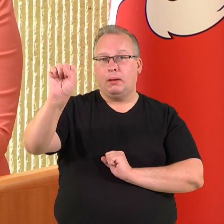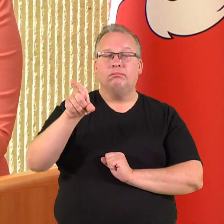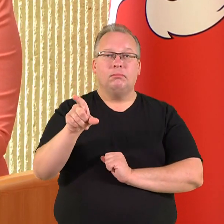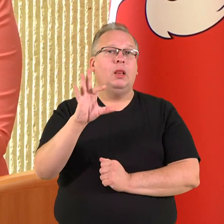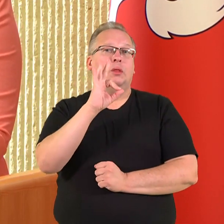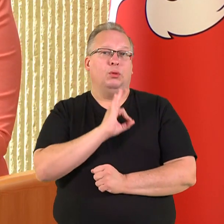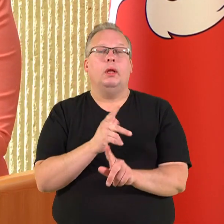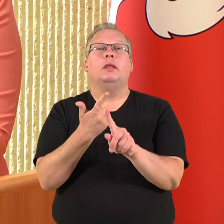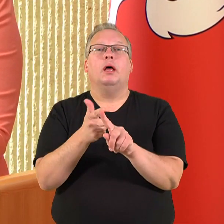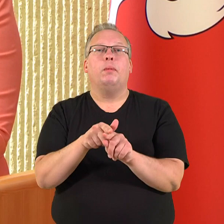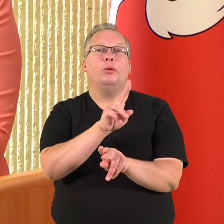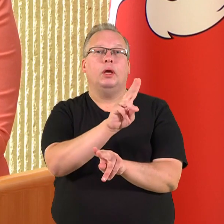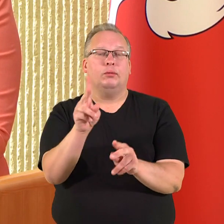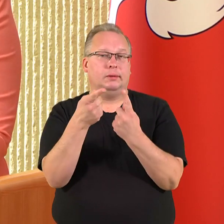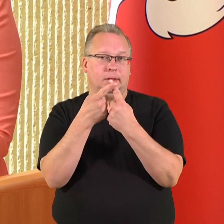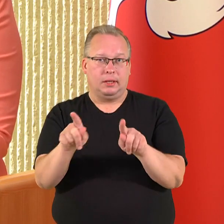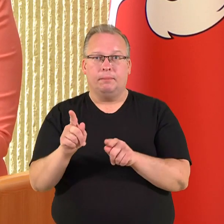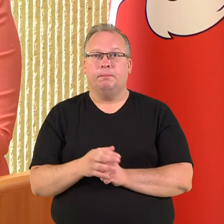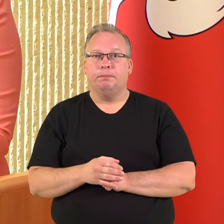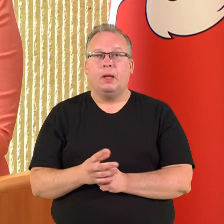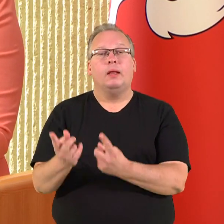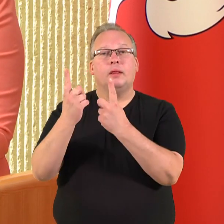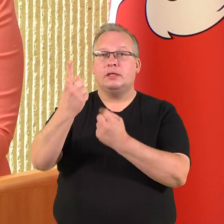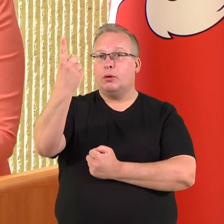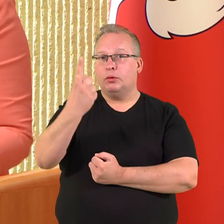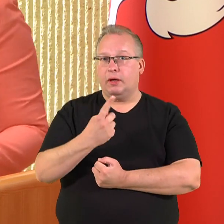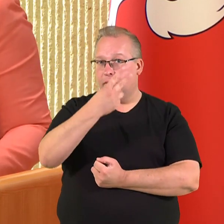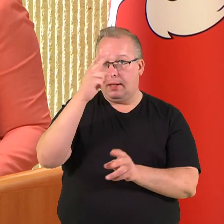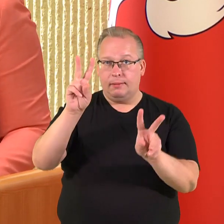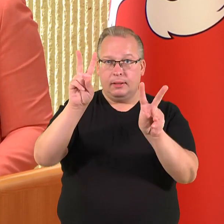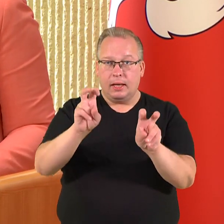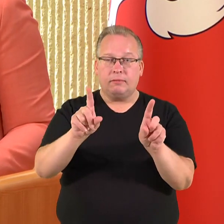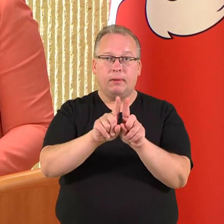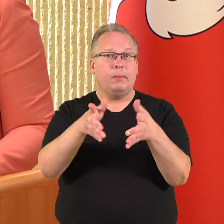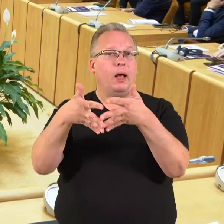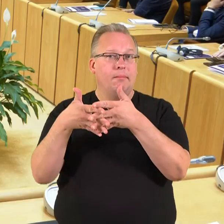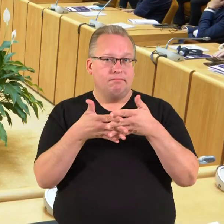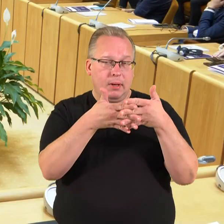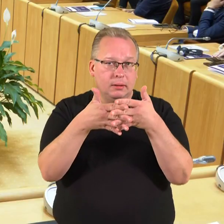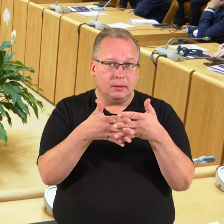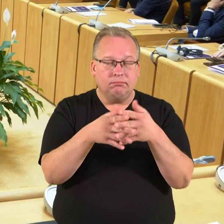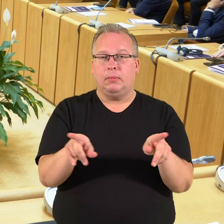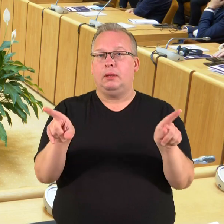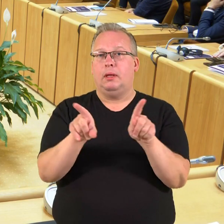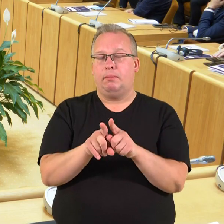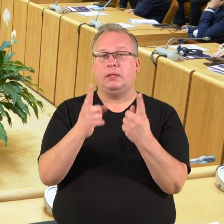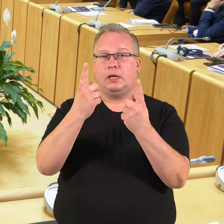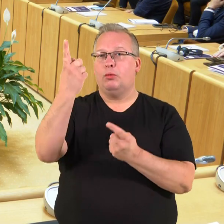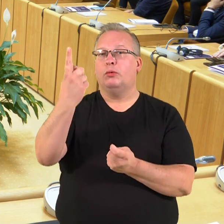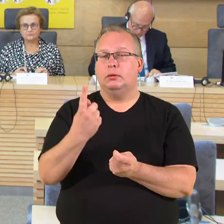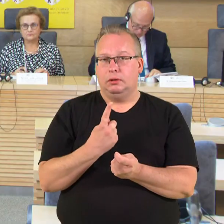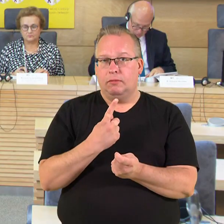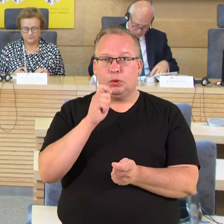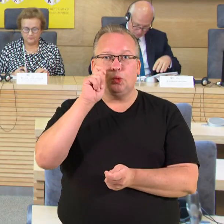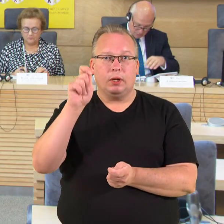nusipelnė labiau negu kas nors kitas. Tesaugo Dievas Lietuva, Tesaugo Dievas Jungtinės Amerikos valstijas ir Tesaugo Dievas Ukraina.